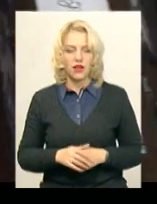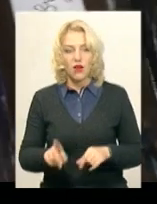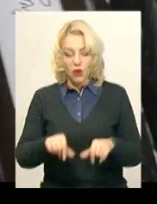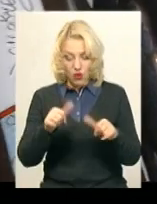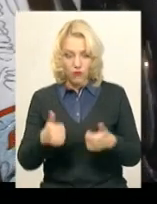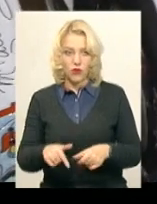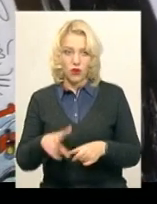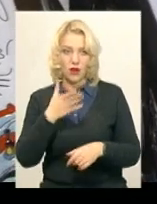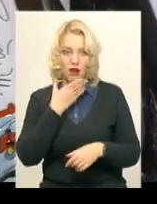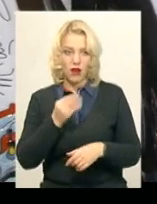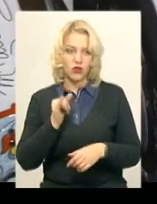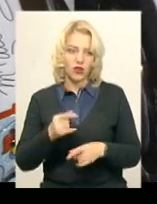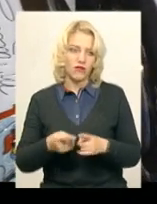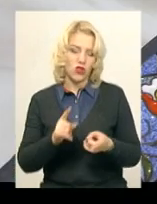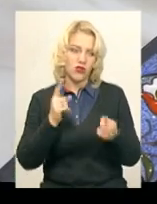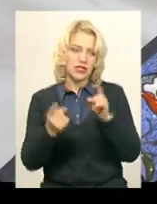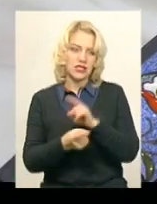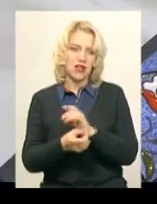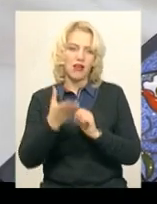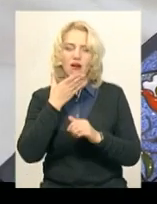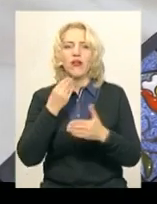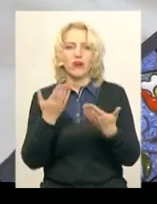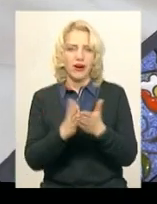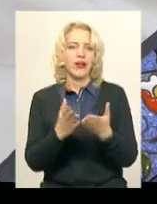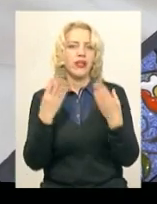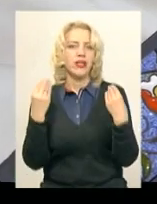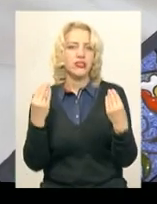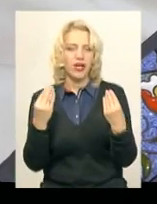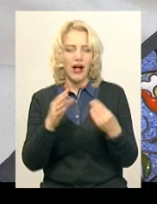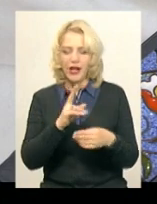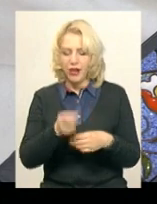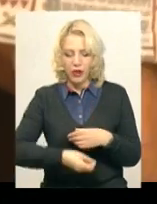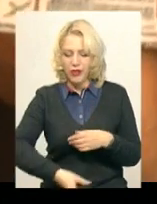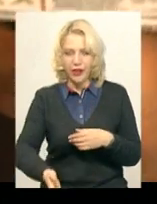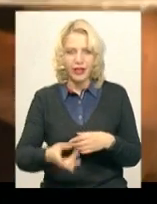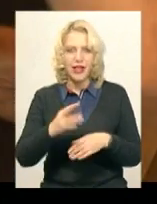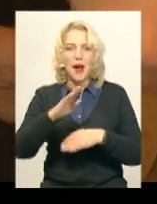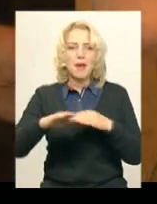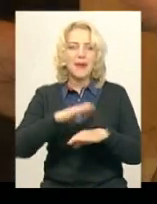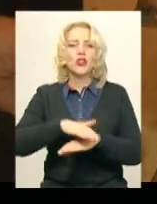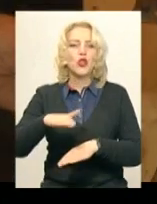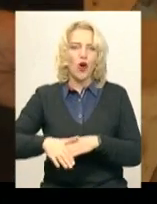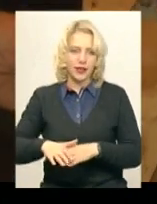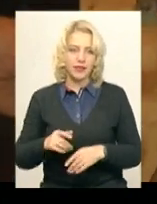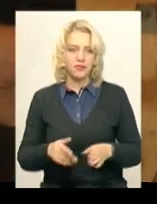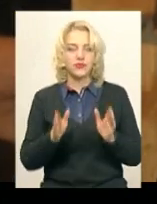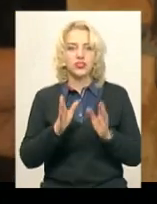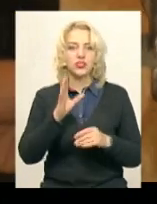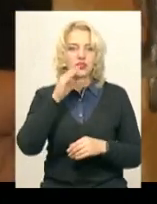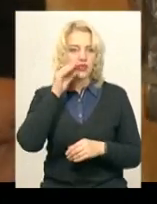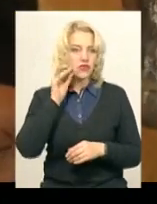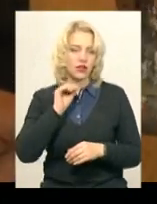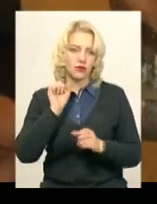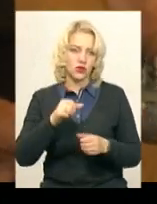Оформив її гарно, і воно стало вже книжкою, ніхто під ноги не кине. Тільки у Шевченка можна знайти